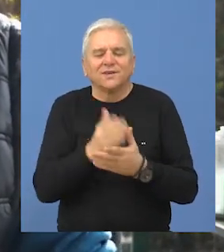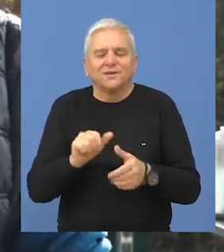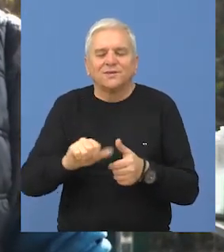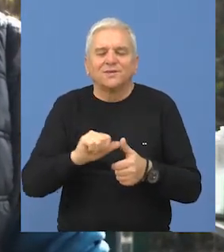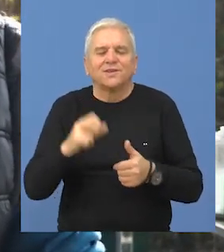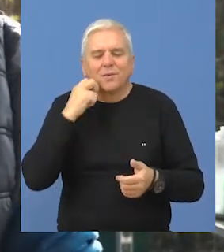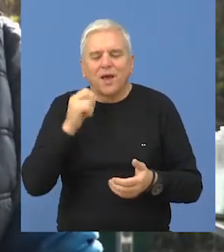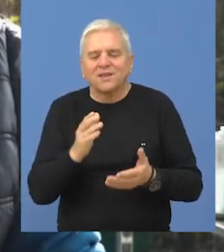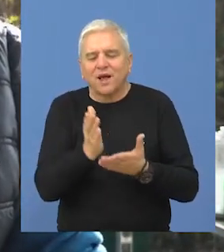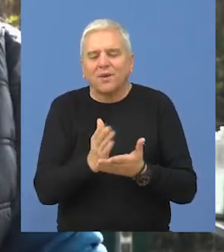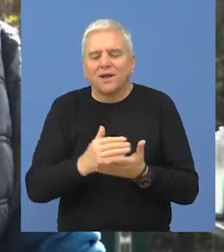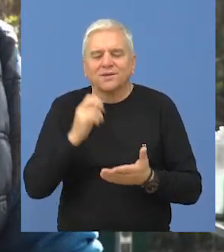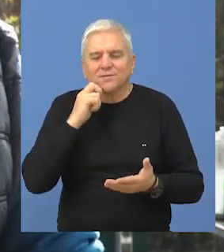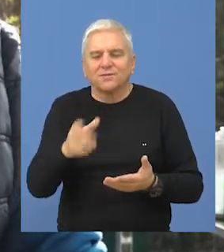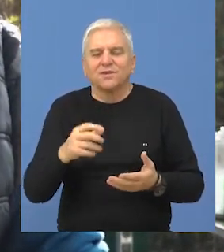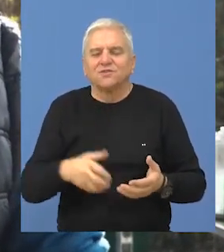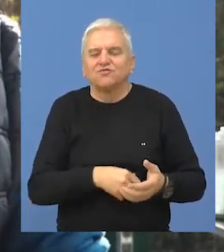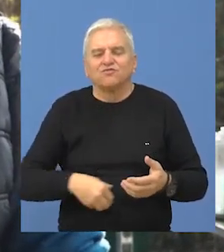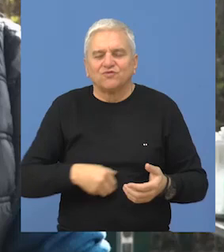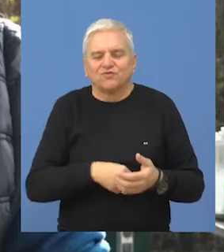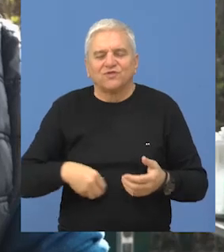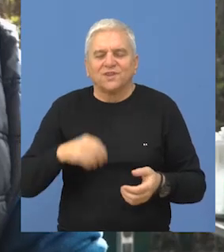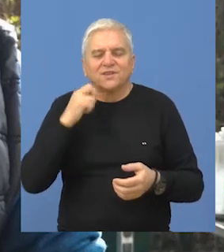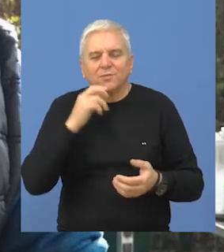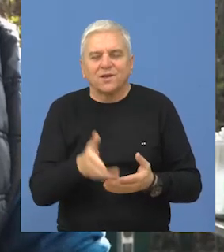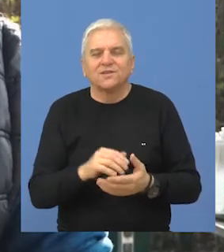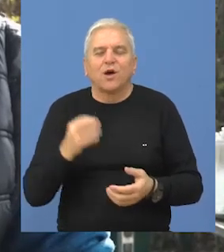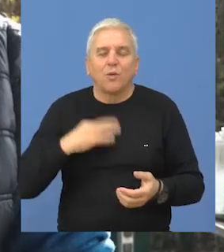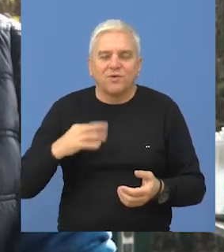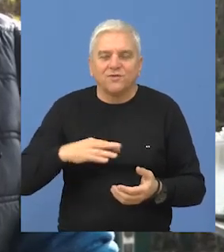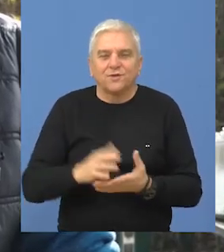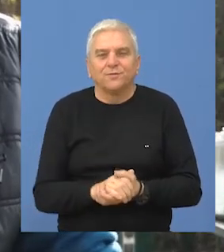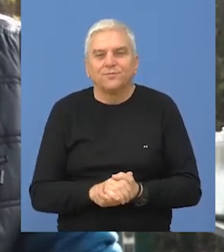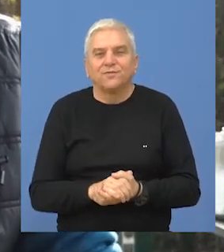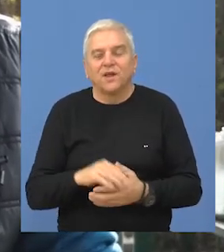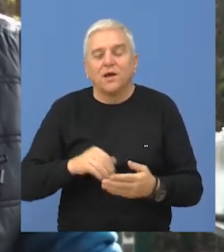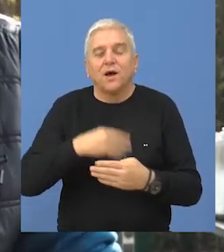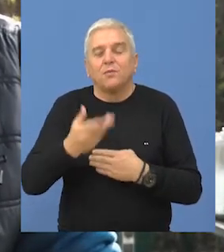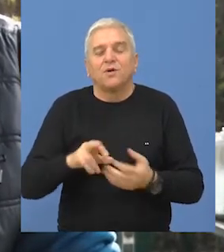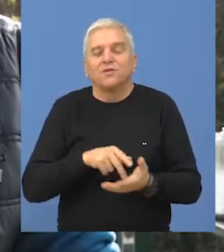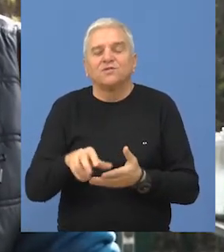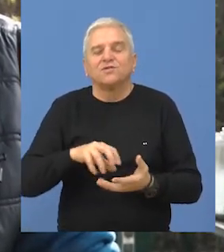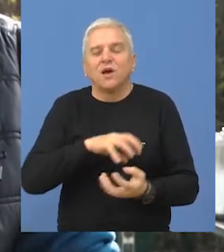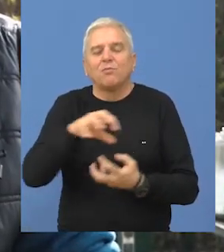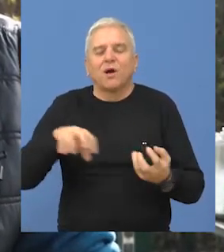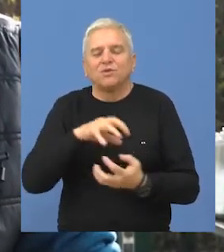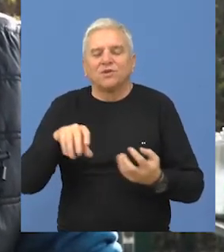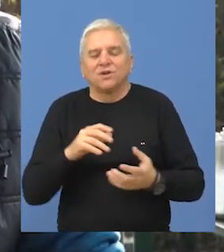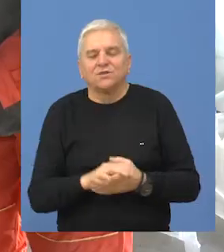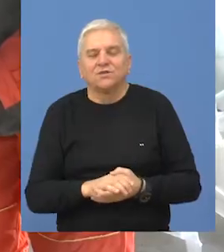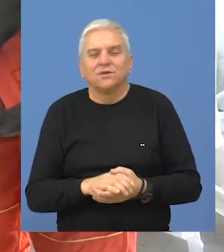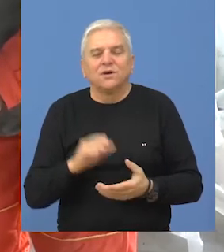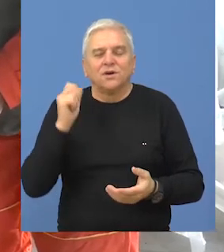parčići neki mesa, džigerica, obavezno. Posle ide paprikaš,